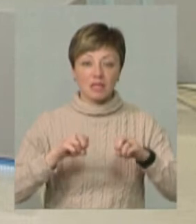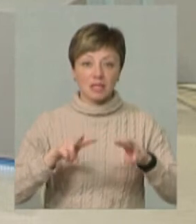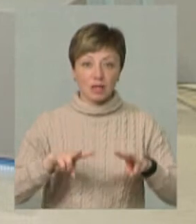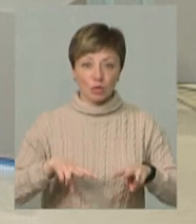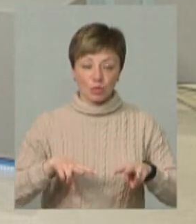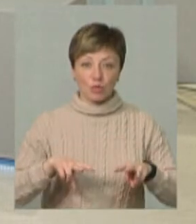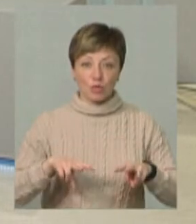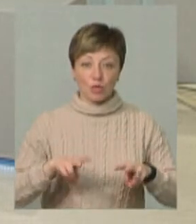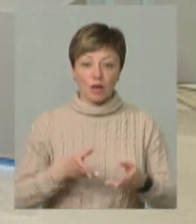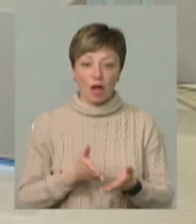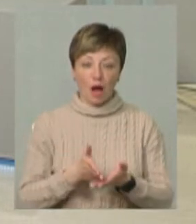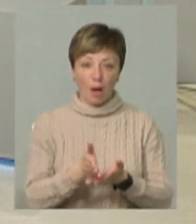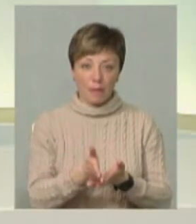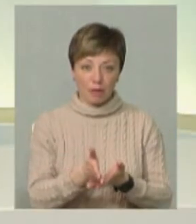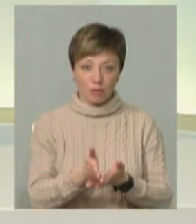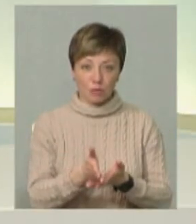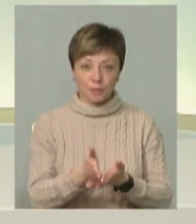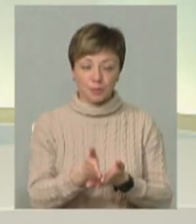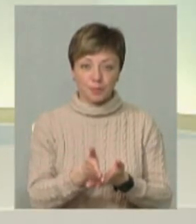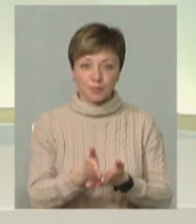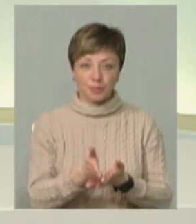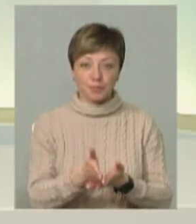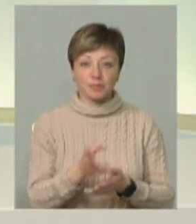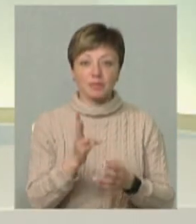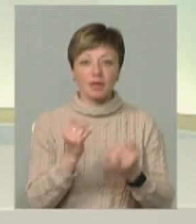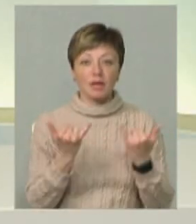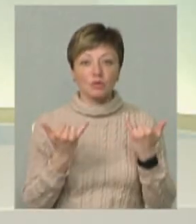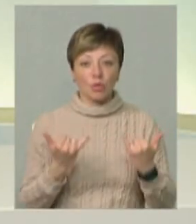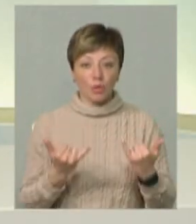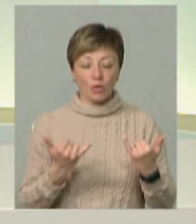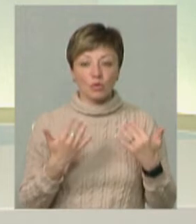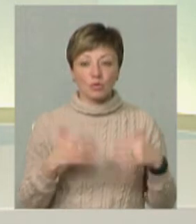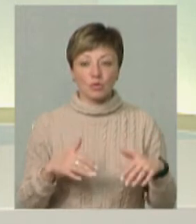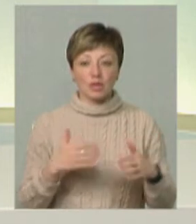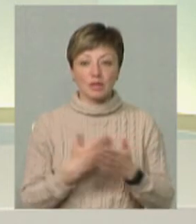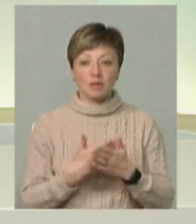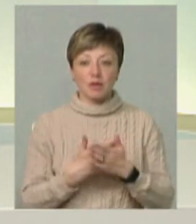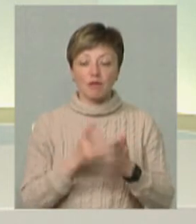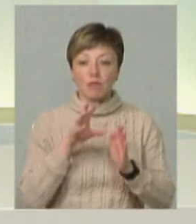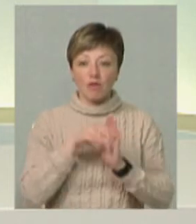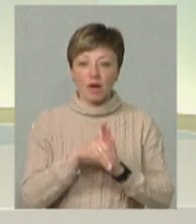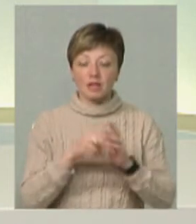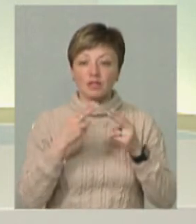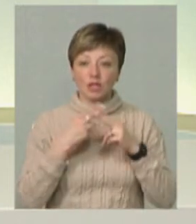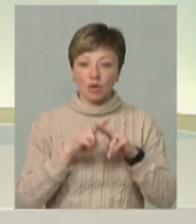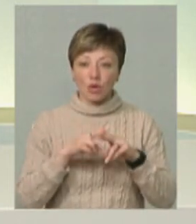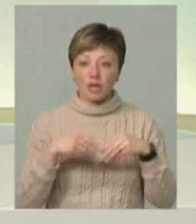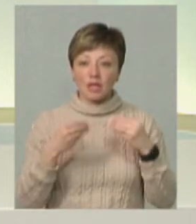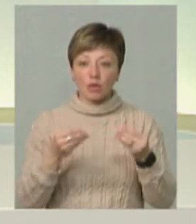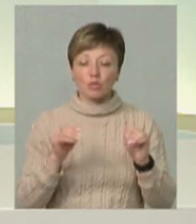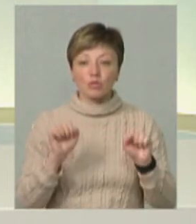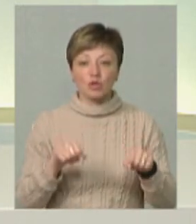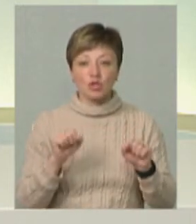напрямку. І на сьогодні ми вже, наприклад, впровадивши такі технології, які дають нам